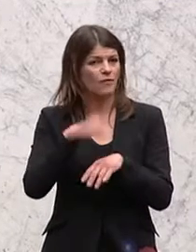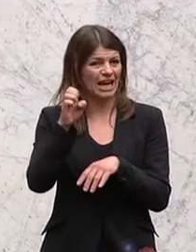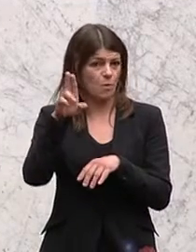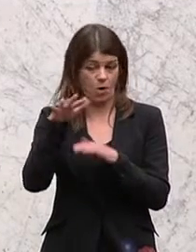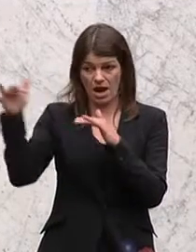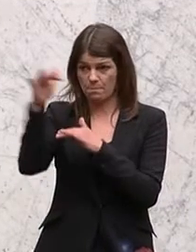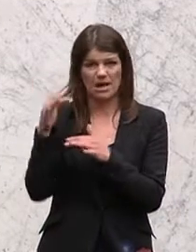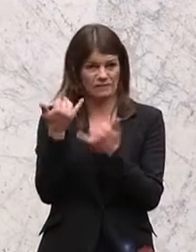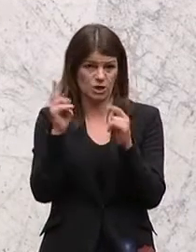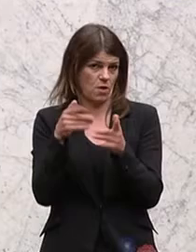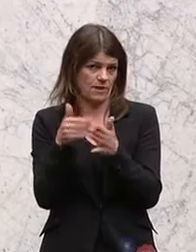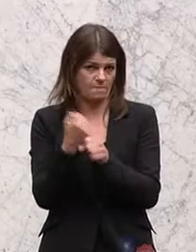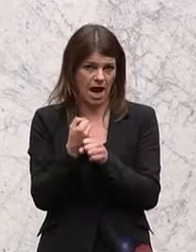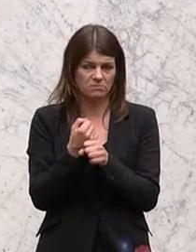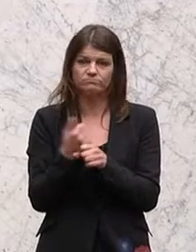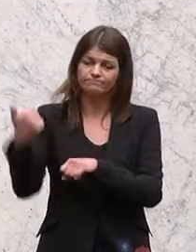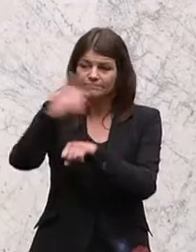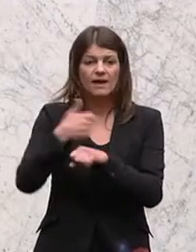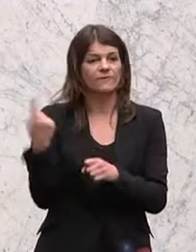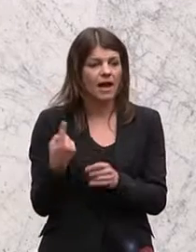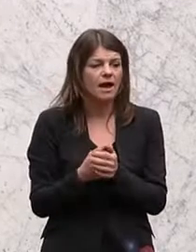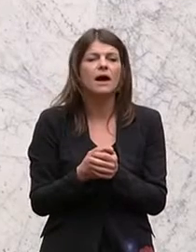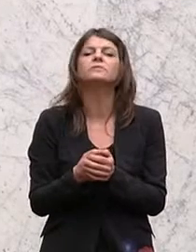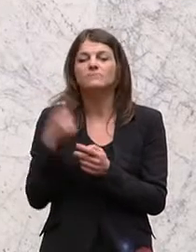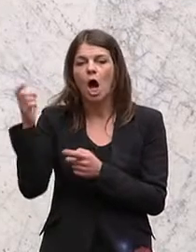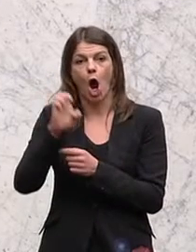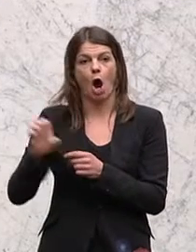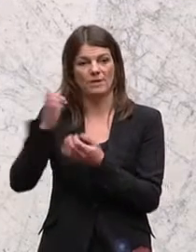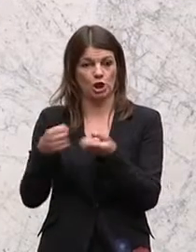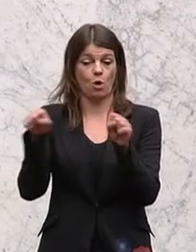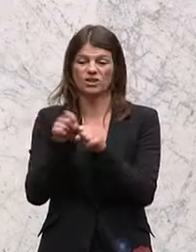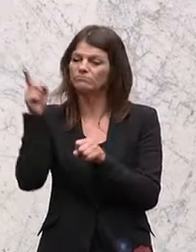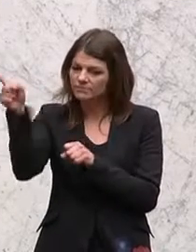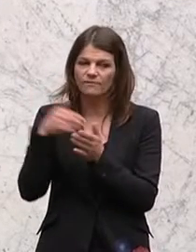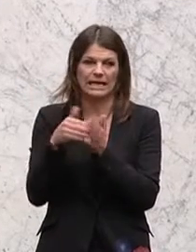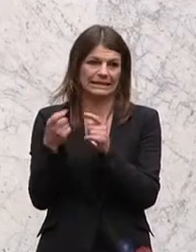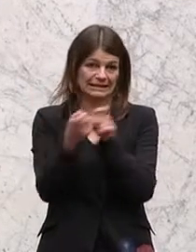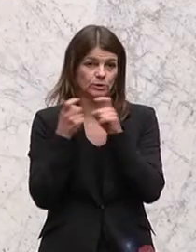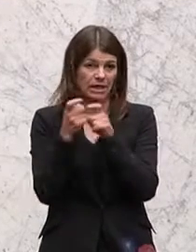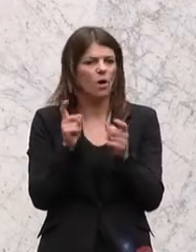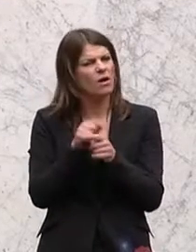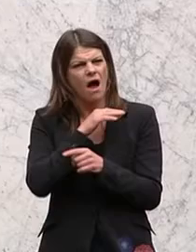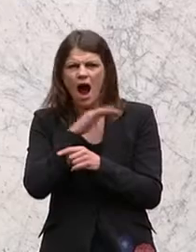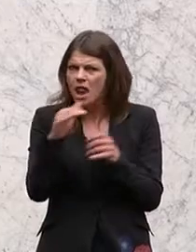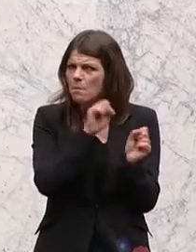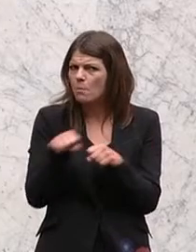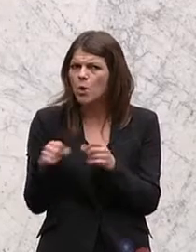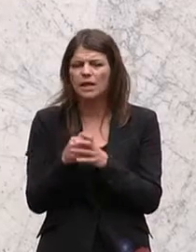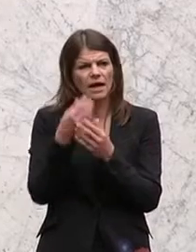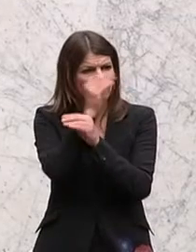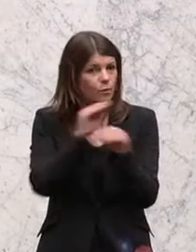der Leitung und Vorsitzführung der Europäischen Kommission diskutiert. Dabei werden alle verfügbaren